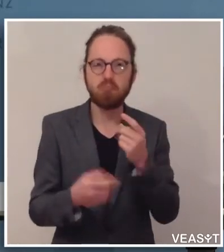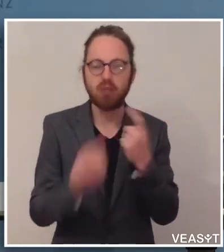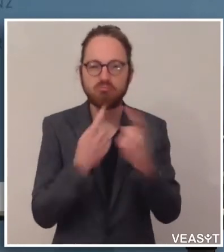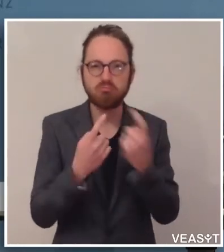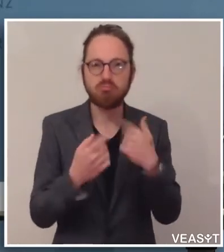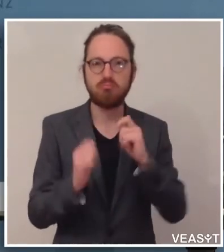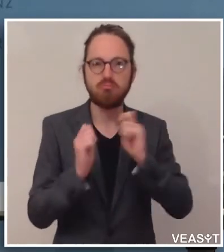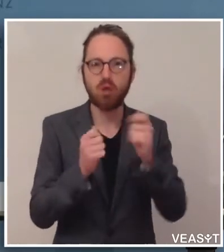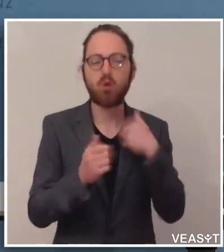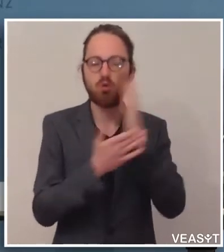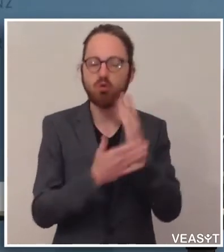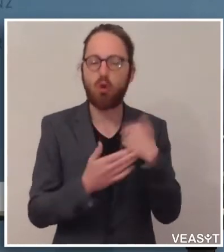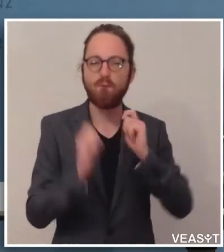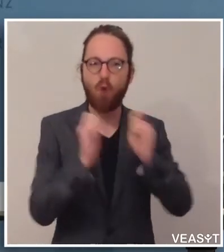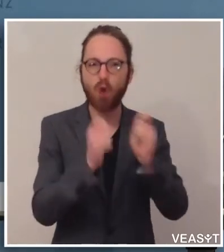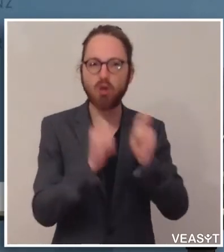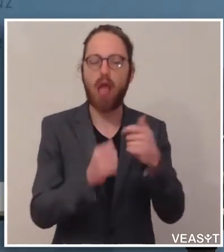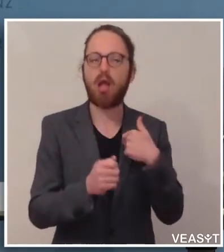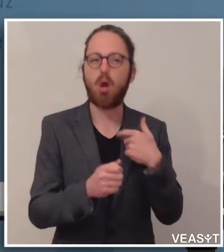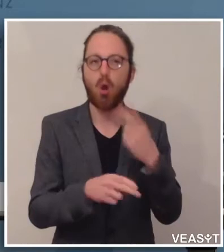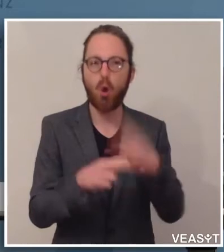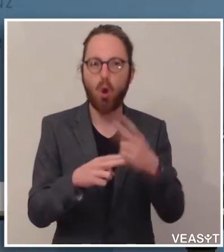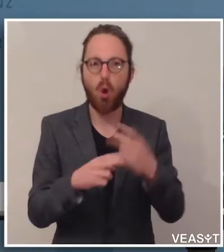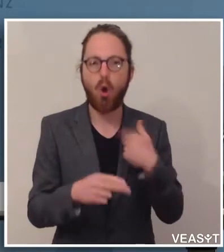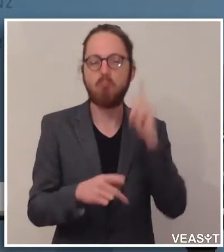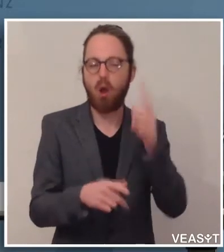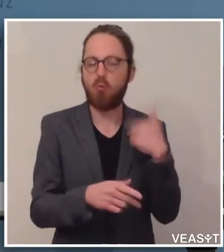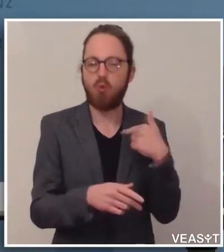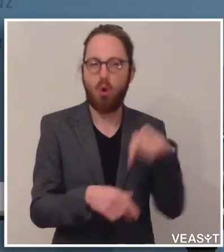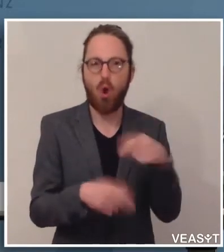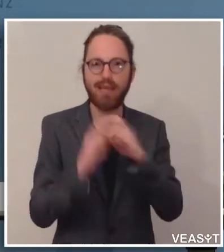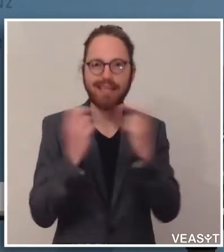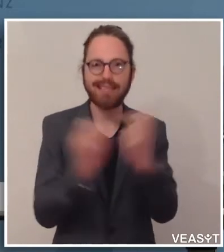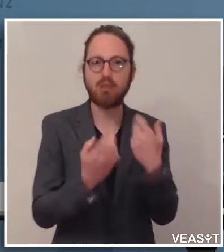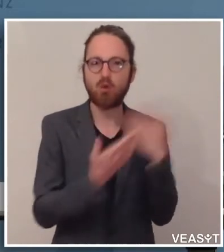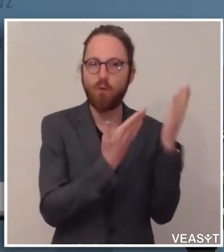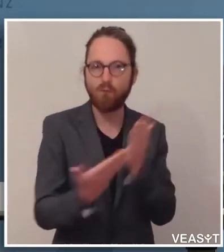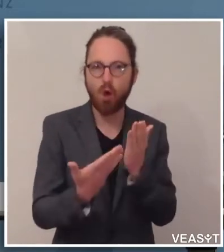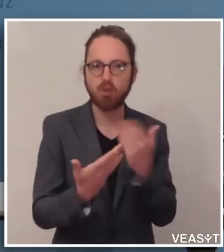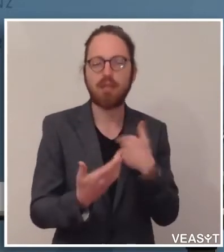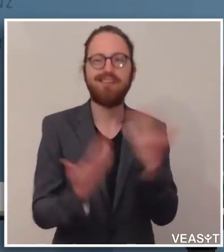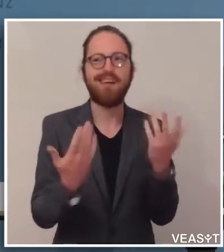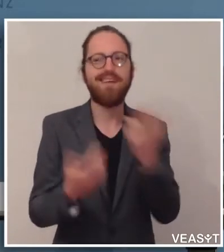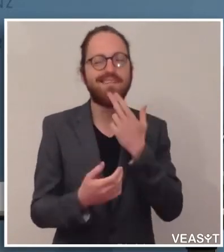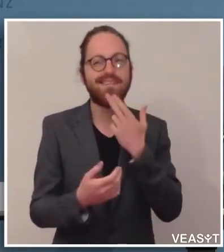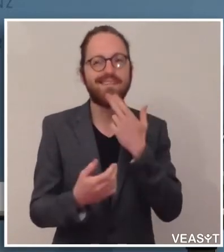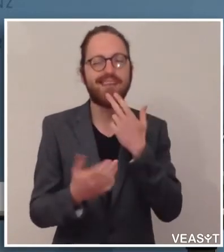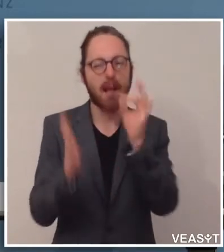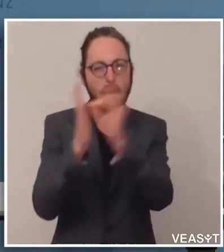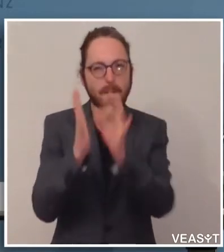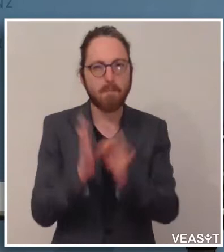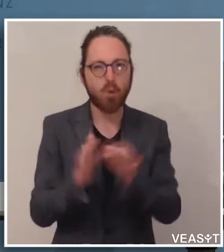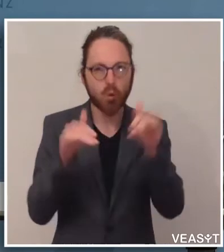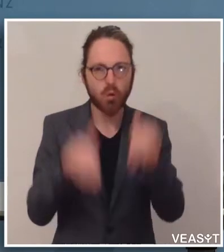haben. Ich habe sie heute noch einmal vorgestellt in dieser Sitzung, wo man sagt, anhand welcher Kriterien definiert werden soll, wer,